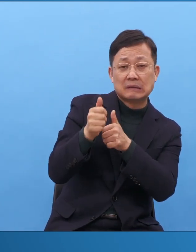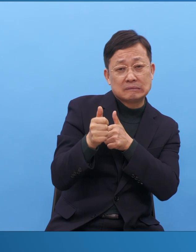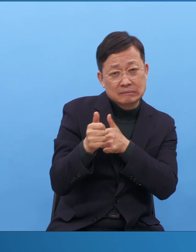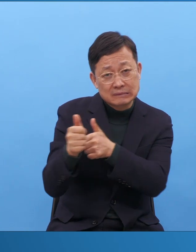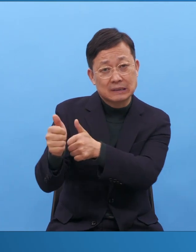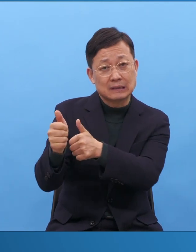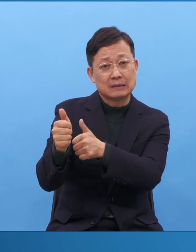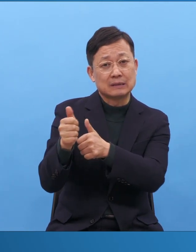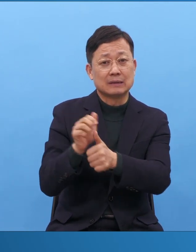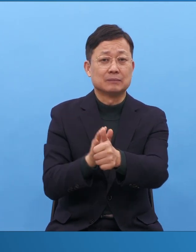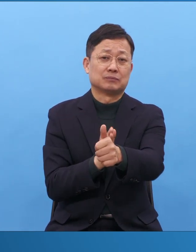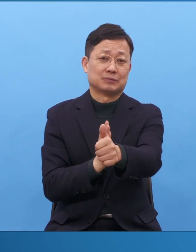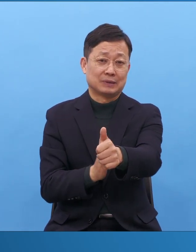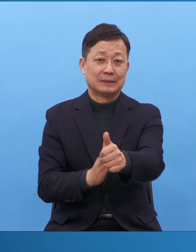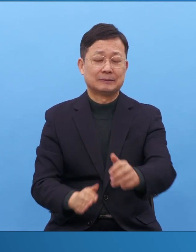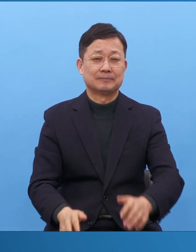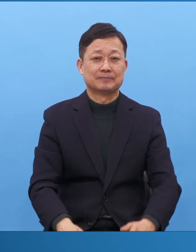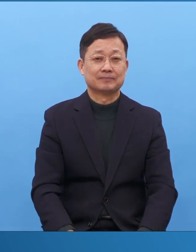그때부터 이게 나오잖아요.